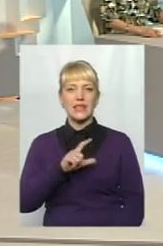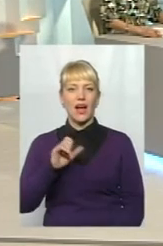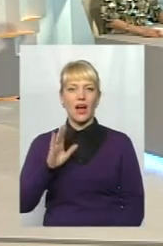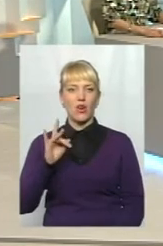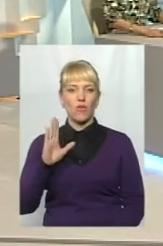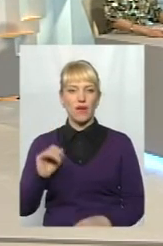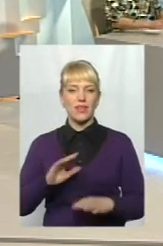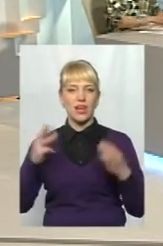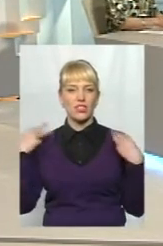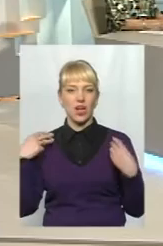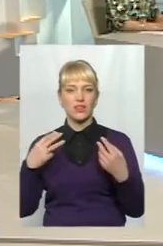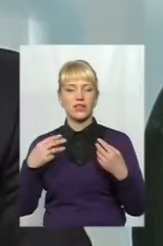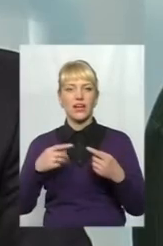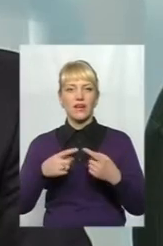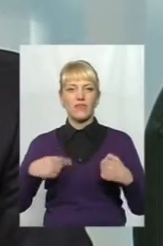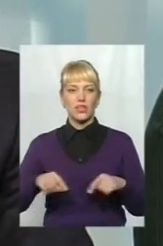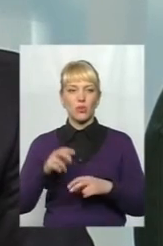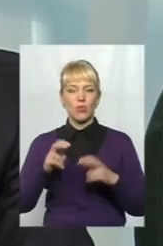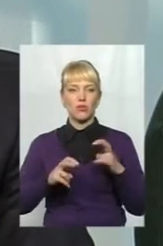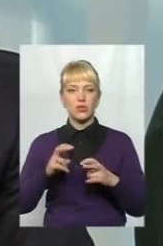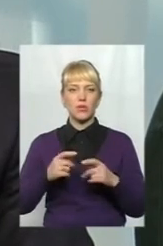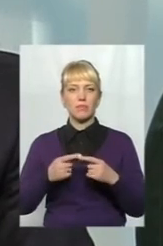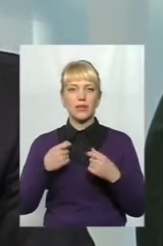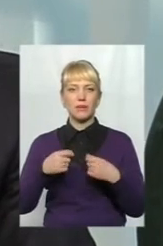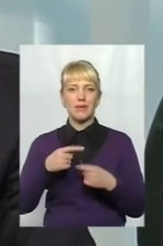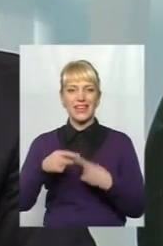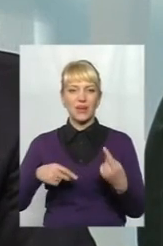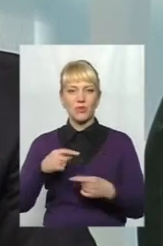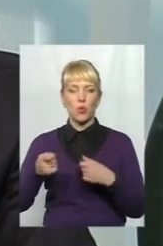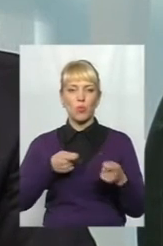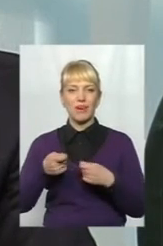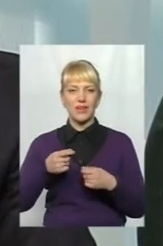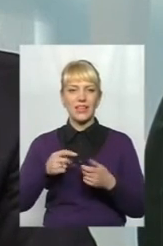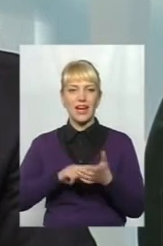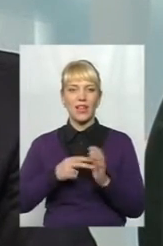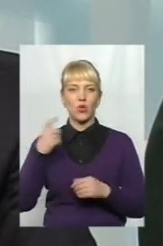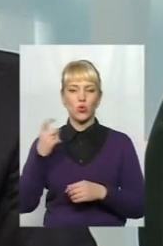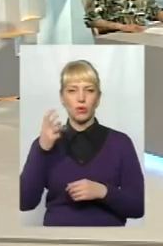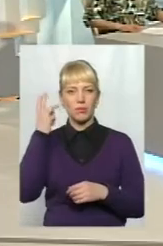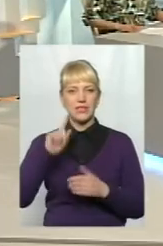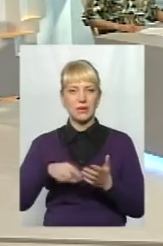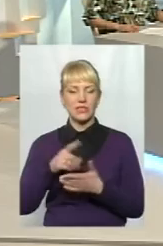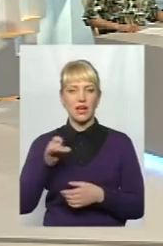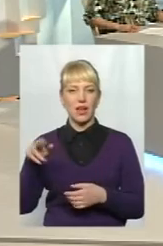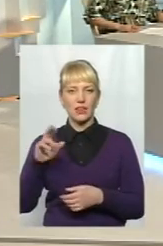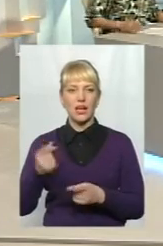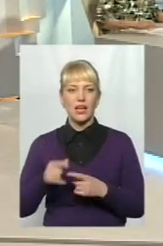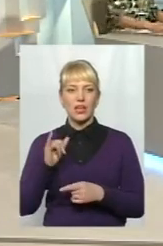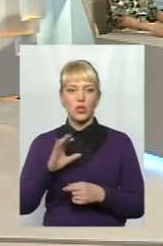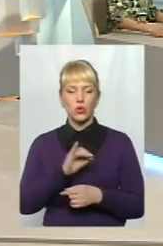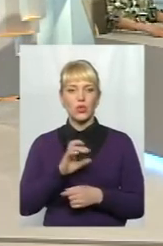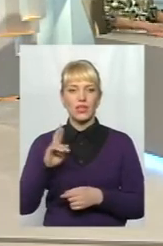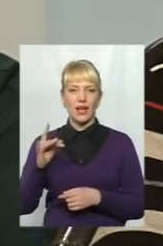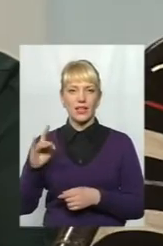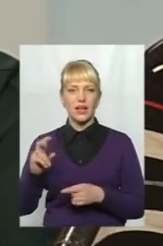начальник відділу розвитку промисловості та підприємництва управління економіки Хмельницької міської ради, та Юрій Ярина,